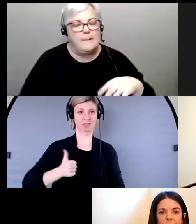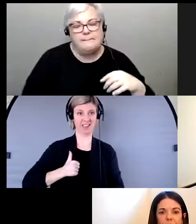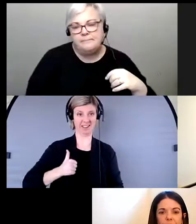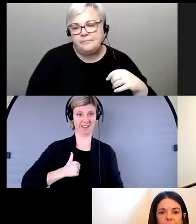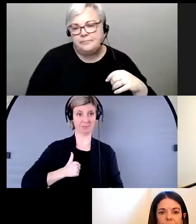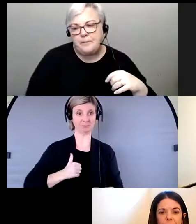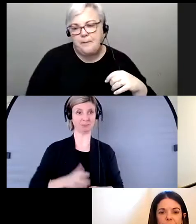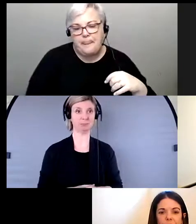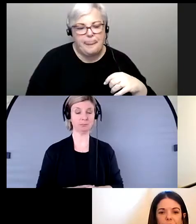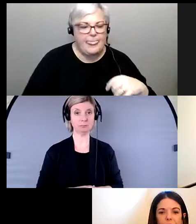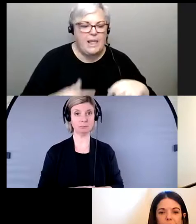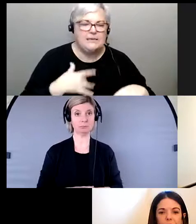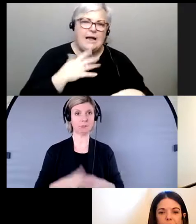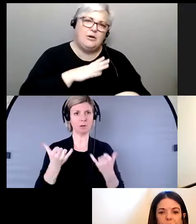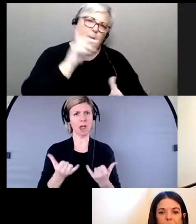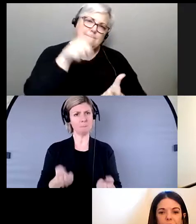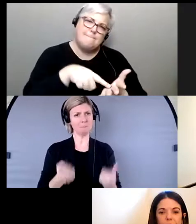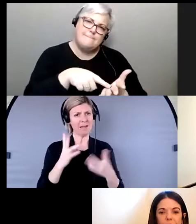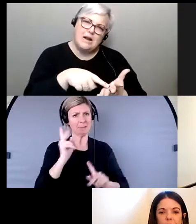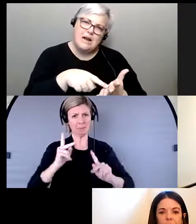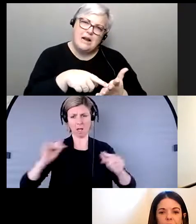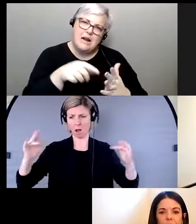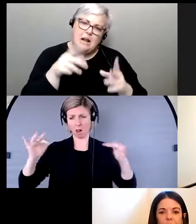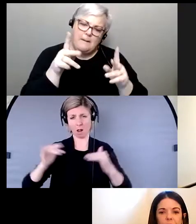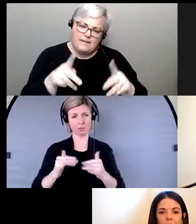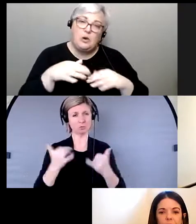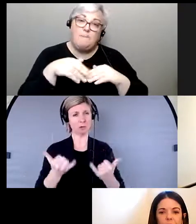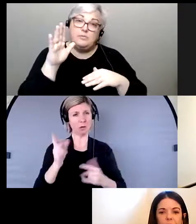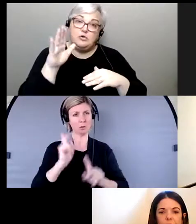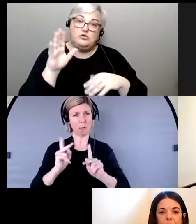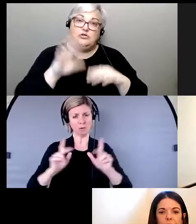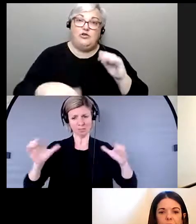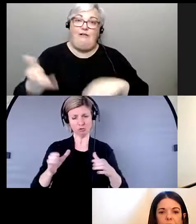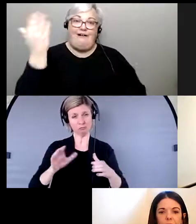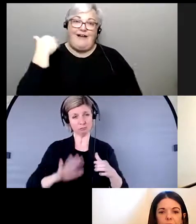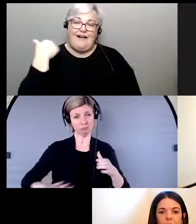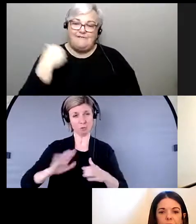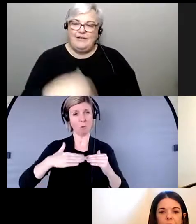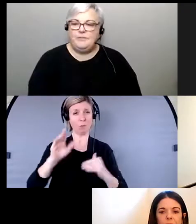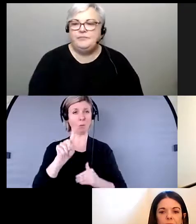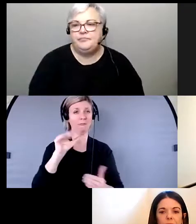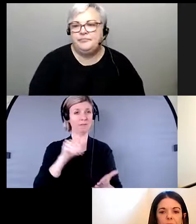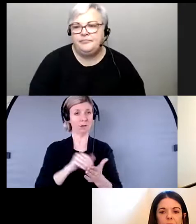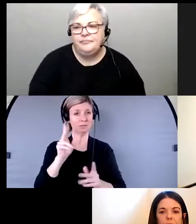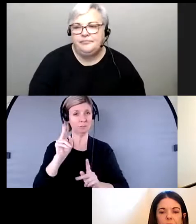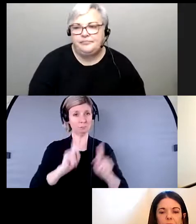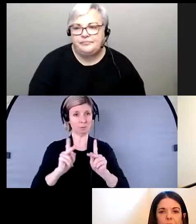Il y a environ 1 000 personnes de plus à Hyde River au moment où l'inondation a eu lieu. L'activité